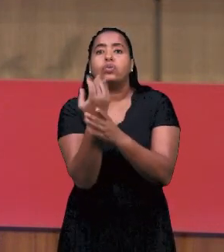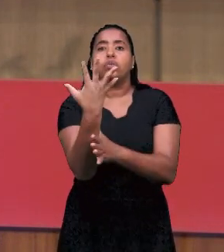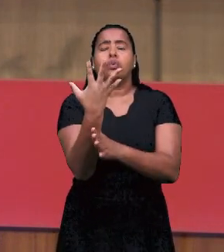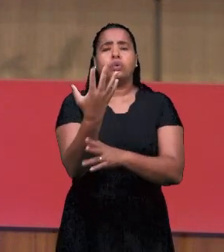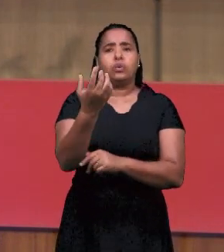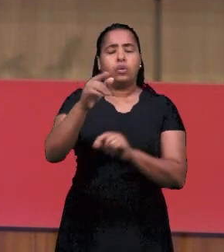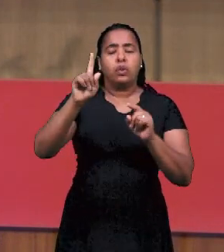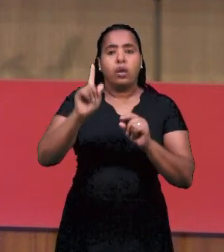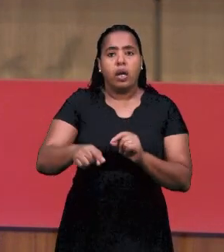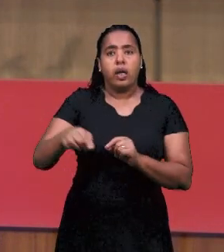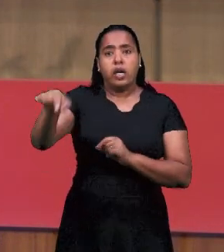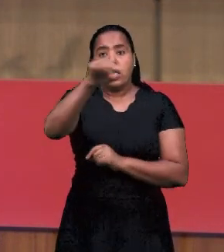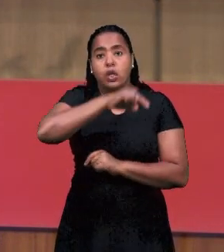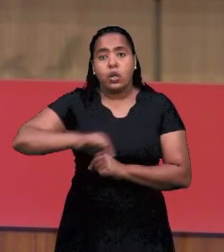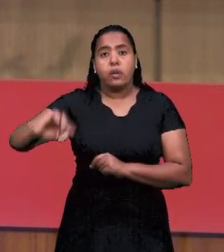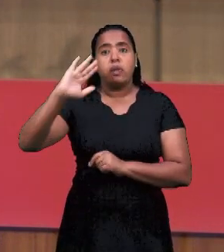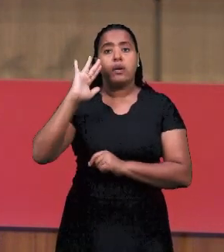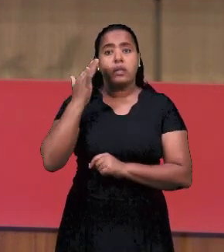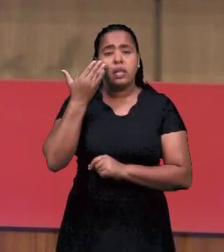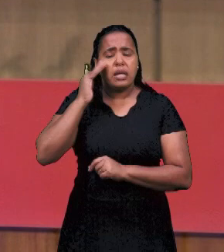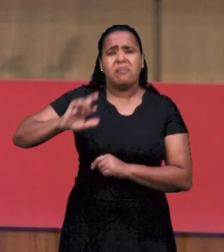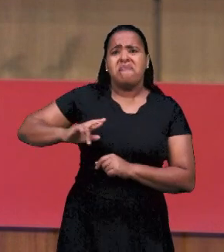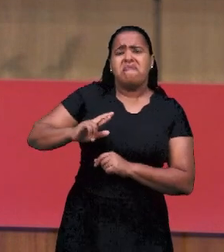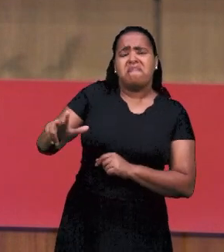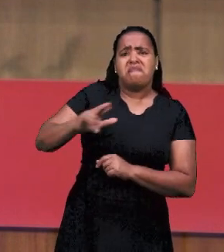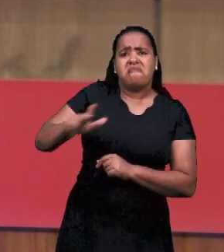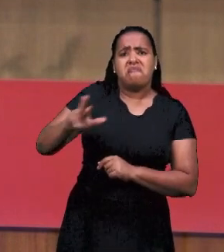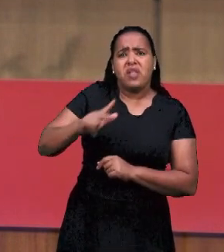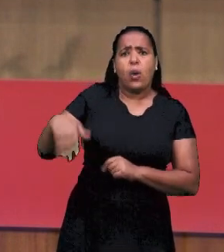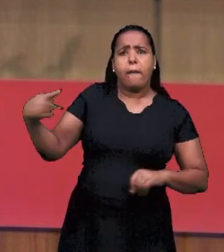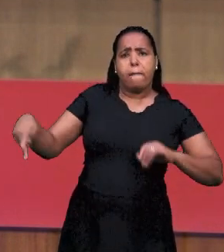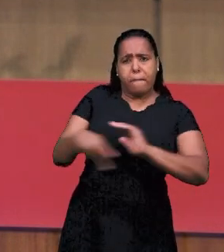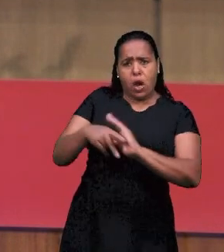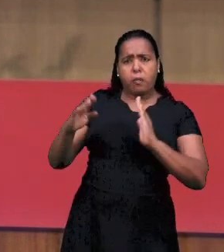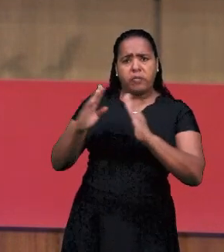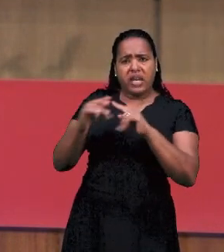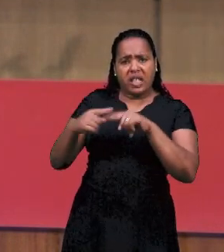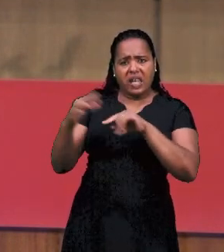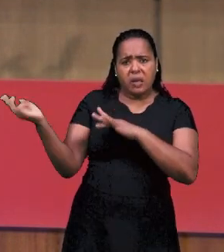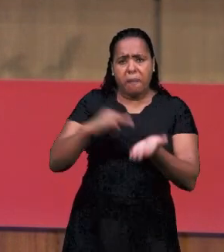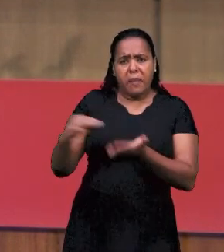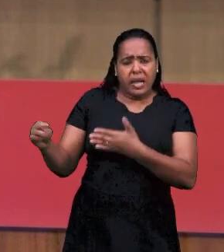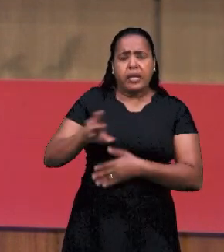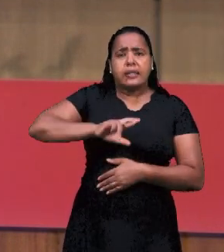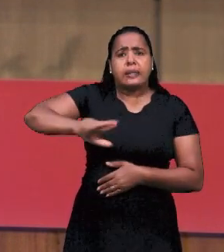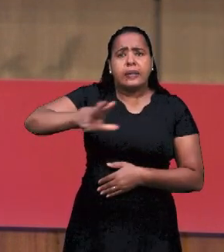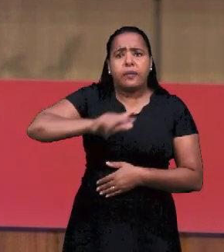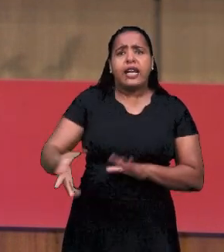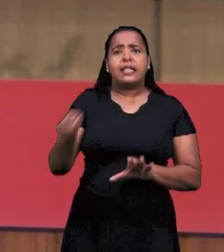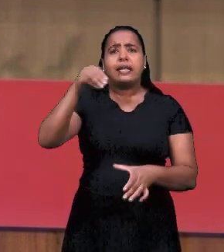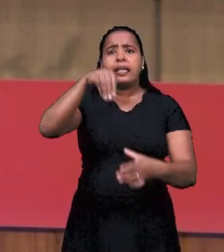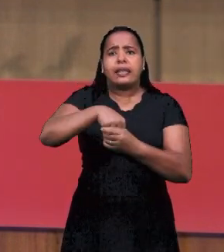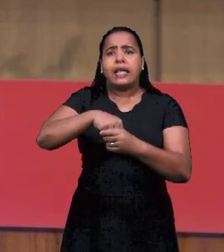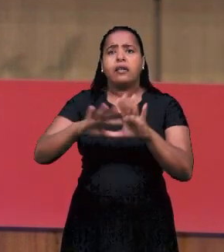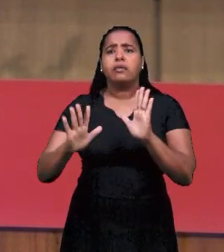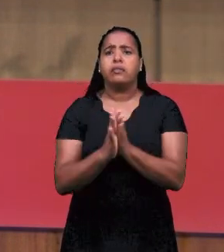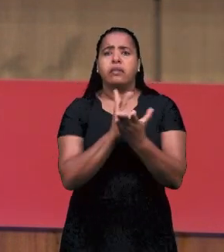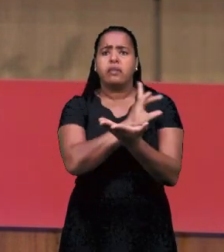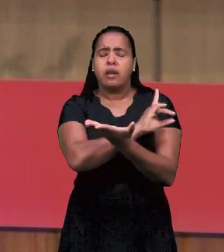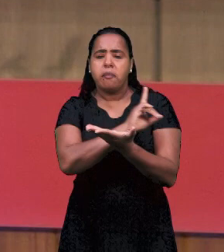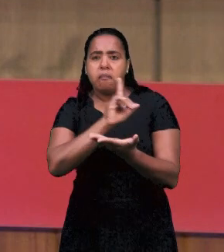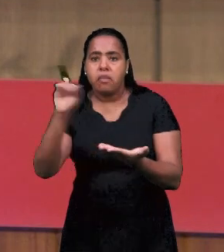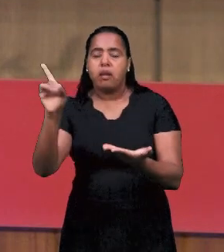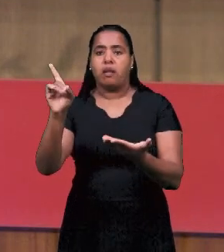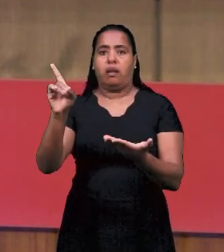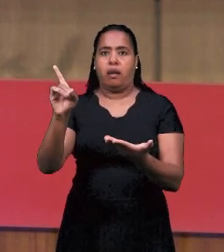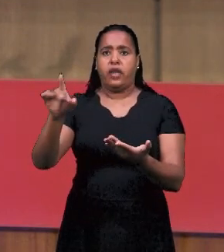Таким образом приходит доктрина. Так мы ее понимаем. Это не доктрина церкви Маранафа. Это